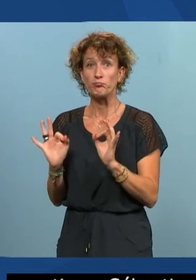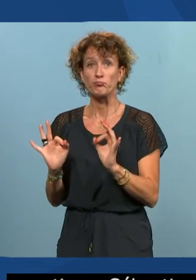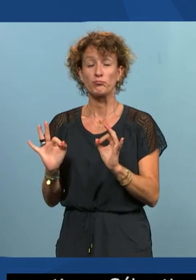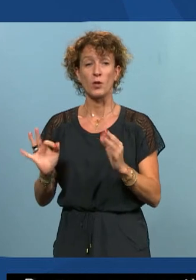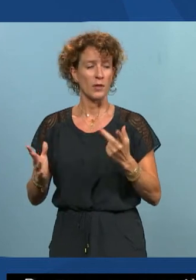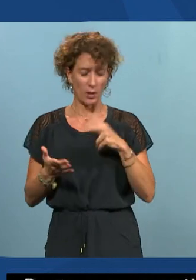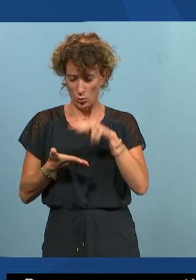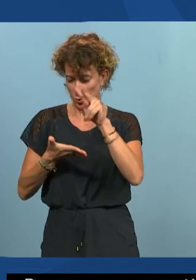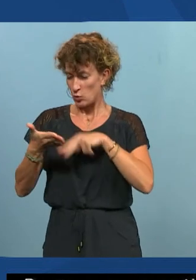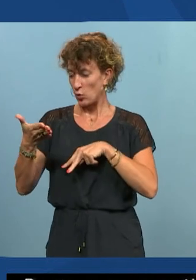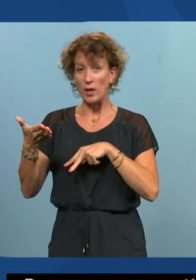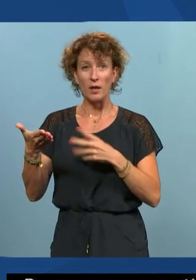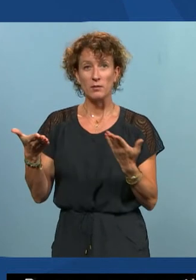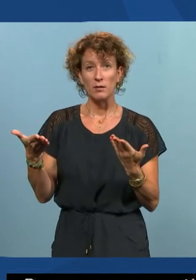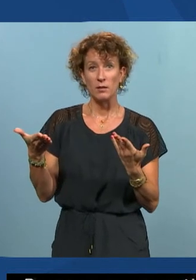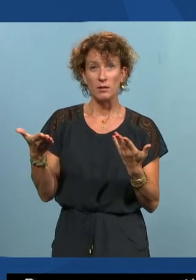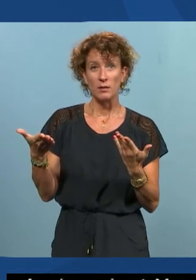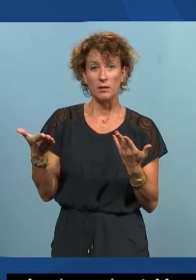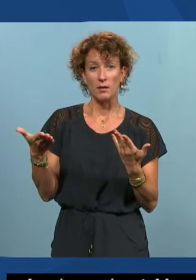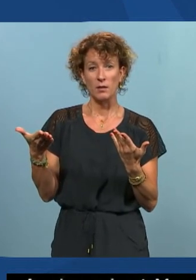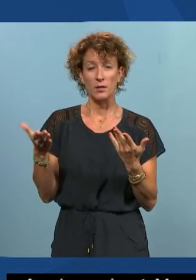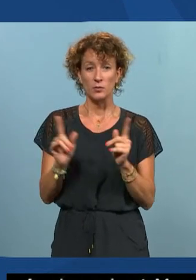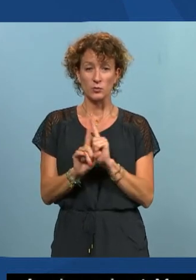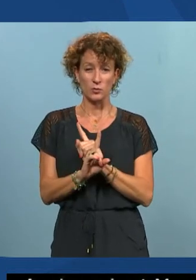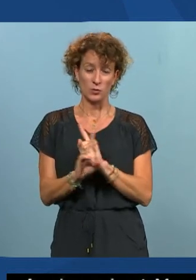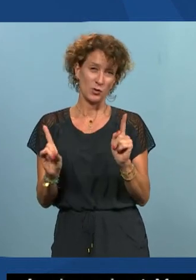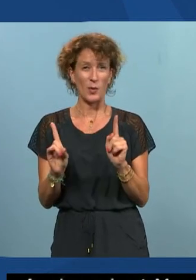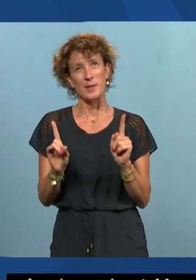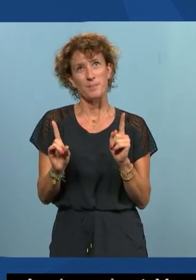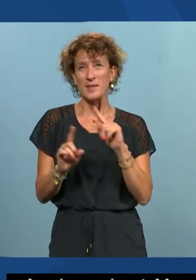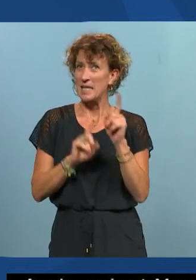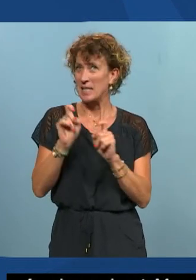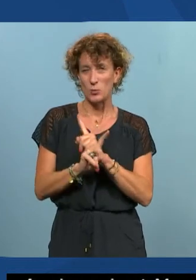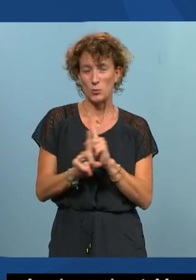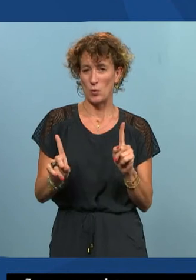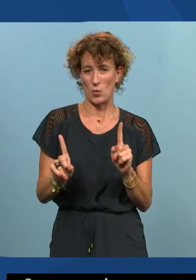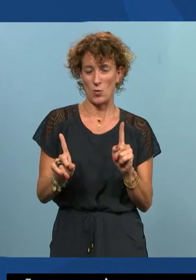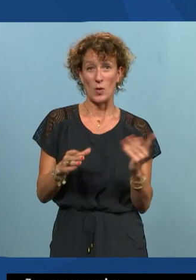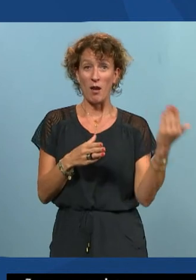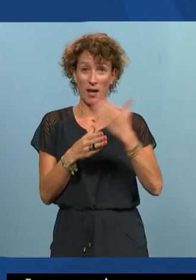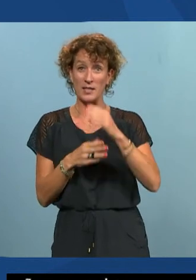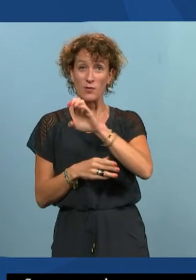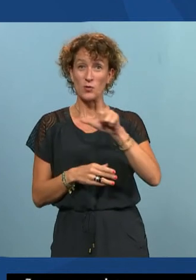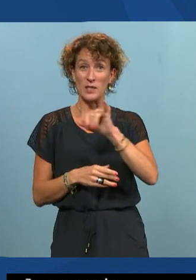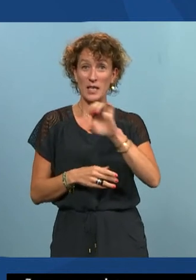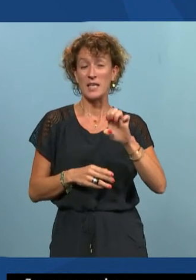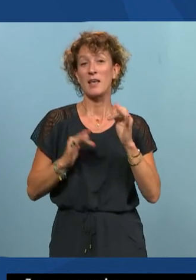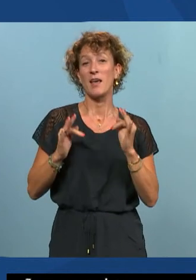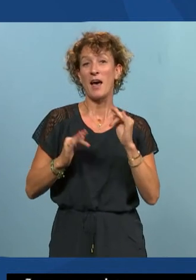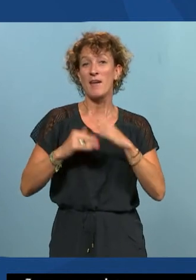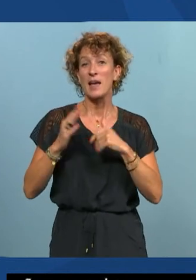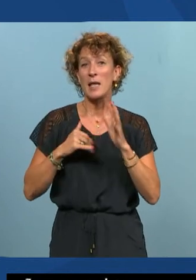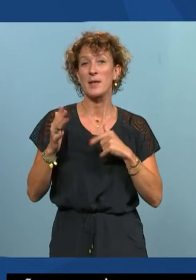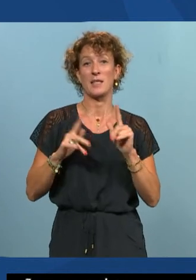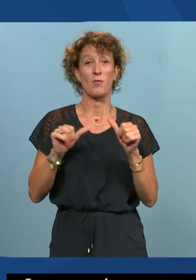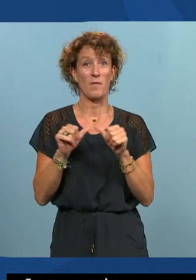je regarde parce qu'il y a 24 mois non ce n pas ce n pas vraiment des questions alors l'intervention d'Elie sur les métiers et ce qu doit